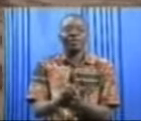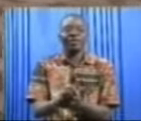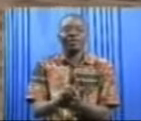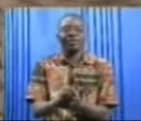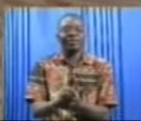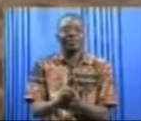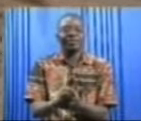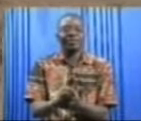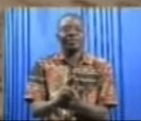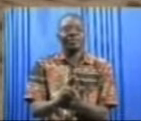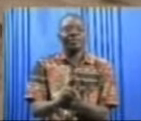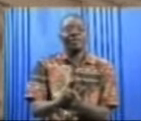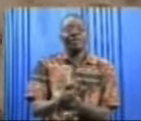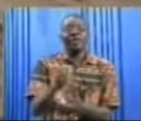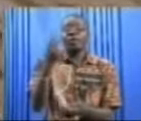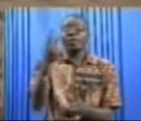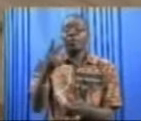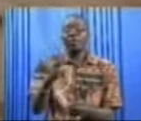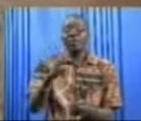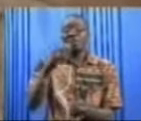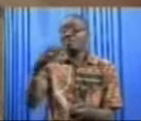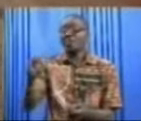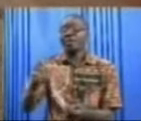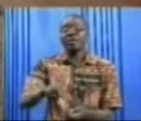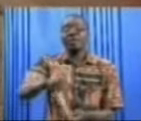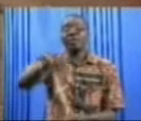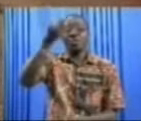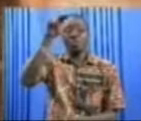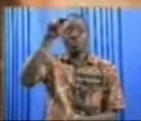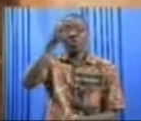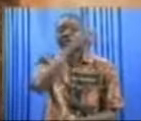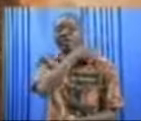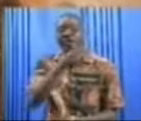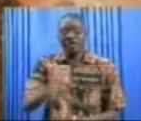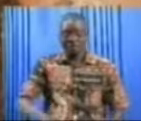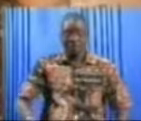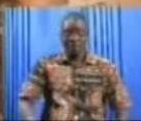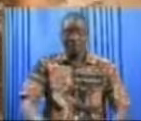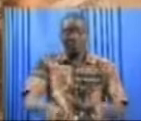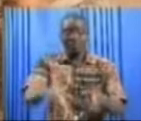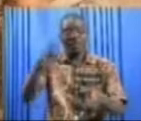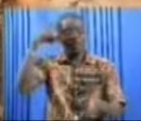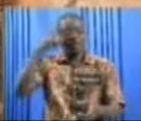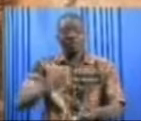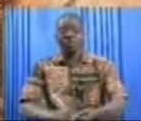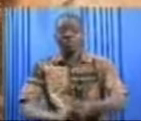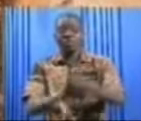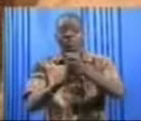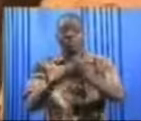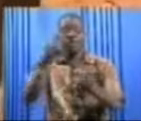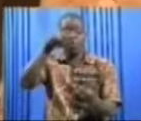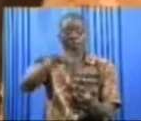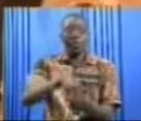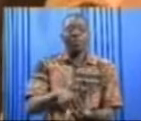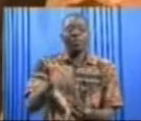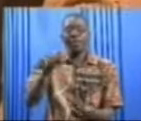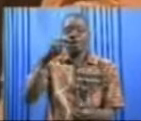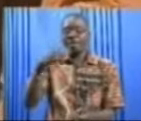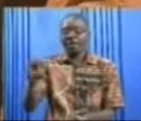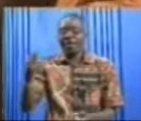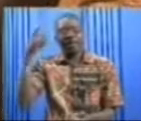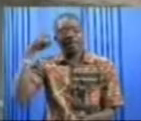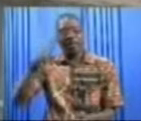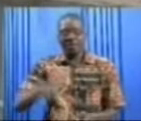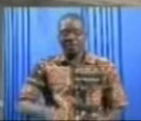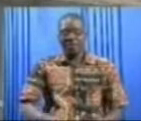Un ramblet de deux mètres de haut à l'entrée de Gundy, une chaussée protégée à Kukuldi, 2000 mètres de caniveau à Ténado